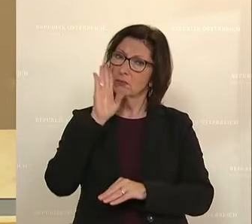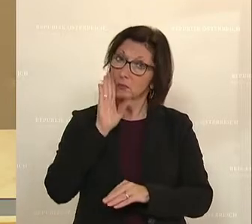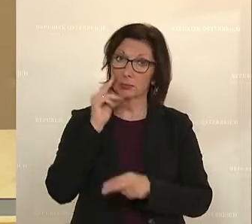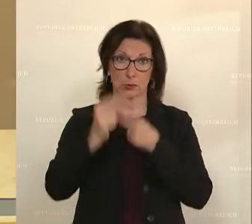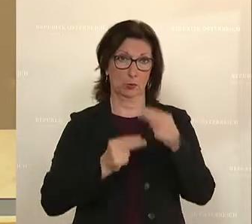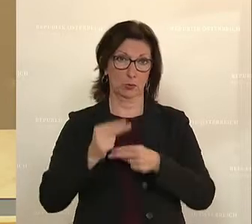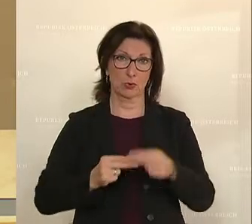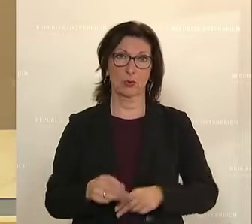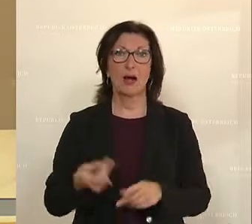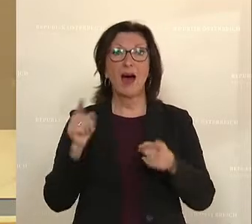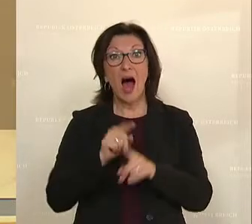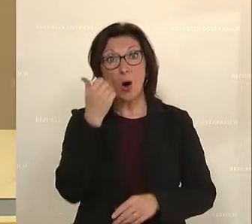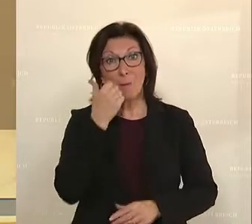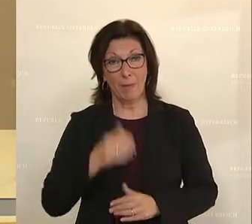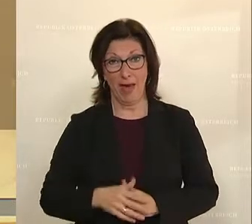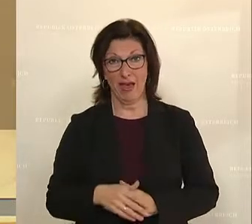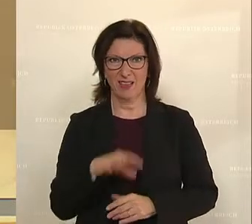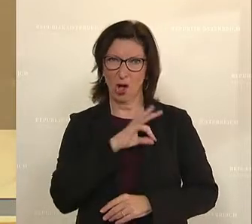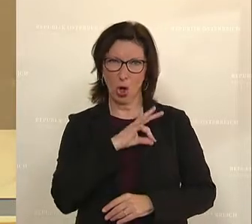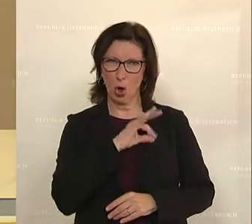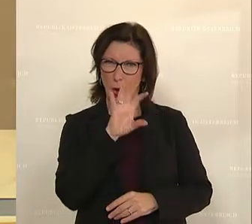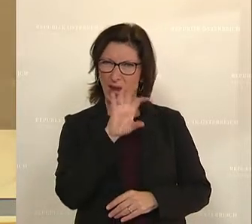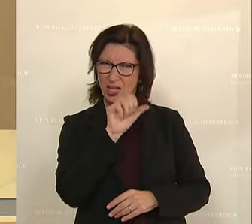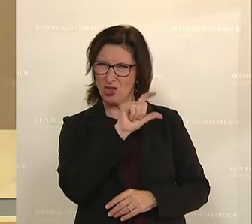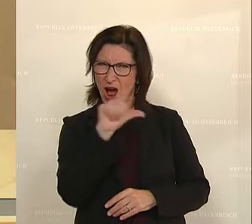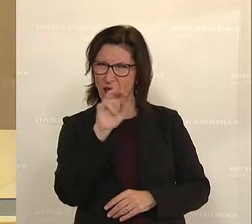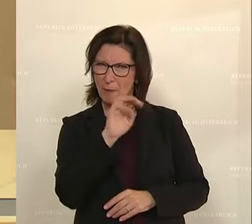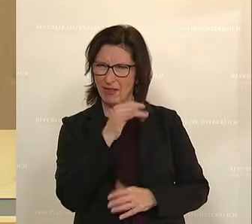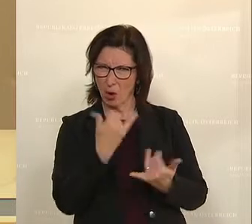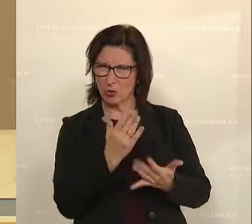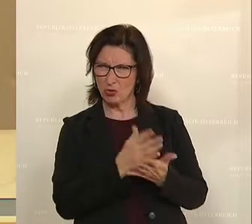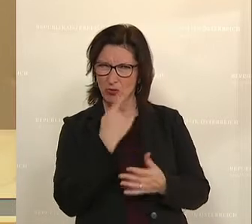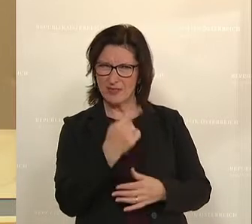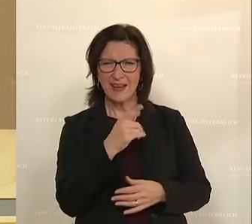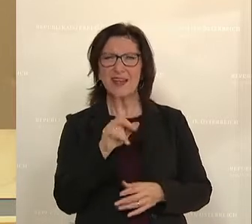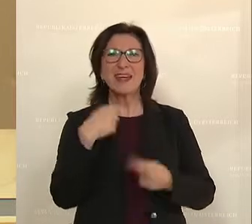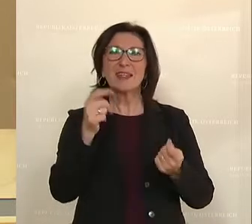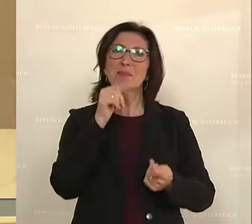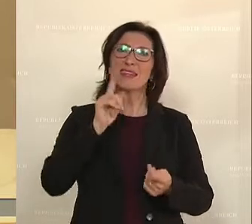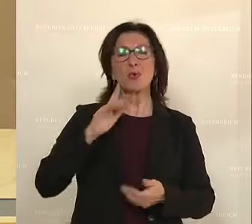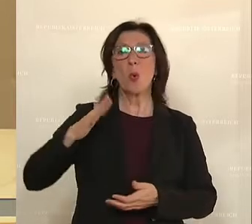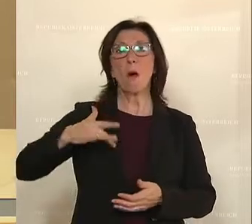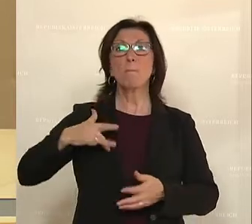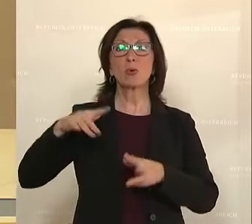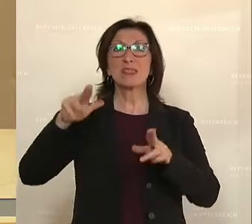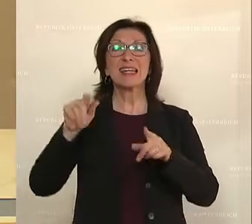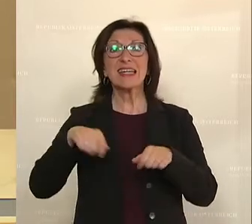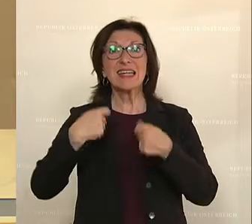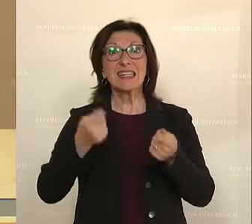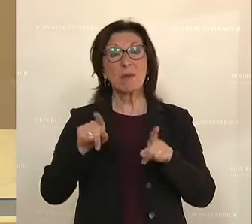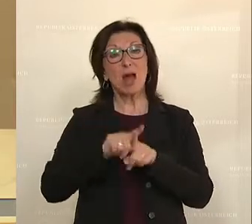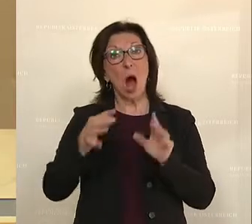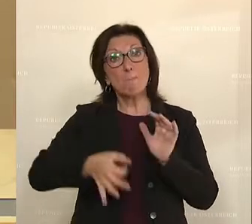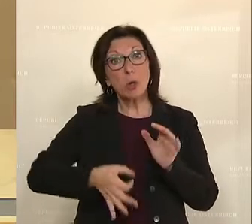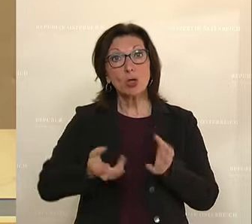gilt bitte auch für Männer, wie der Kollege Schallmeiner heute schon gesagt hat. Denn es gibt nicht nur Brustkrebs, und ich spreche es auch, es gibt auch Prostata und